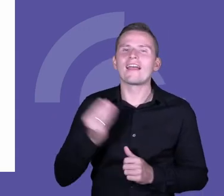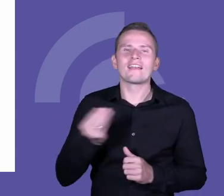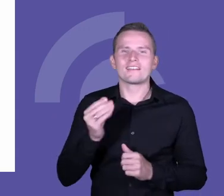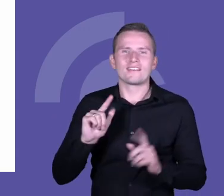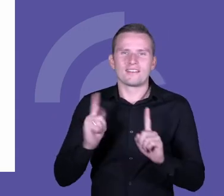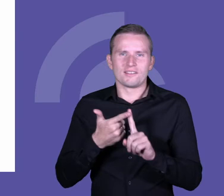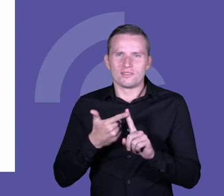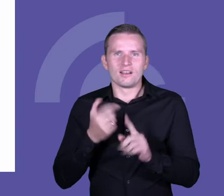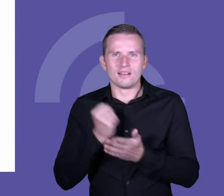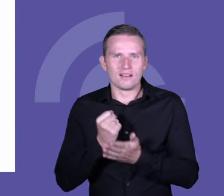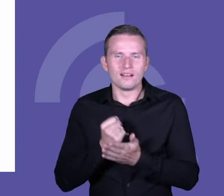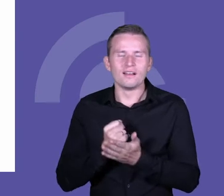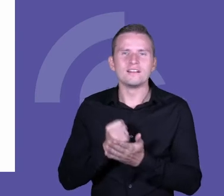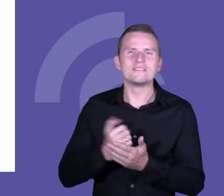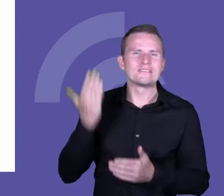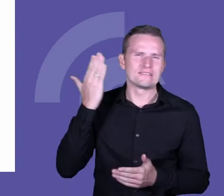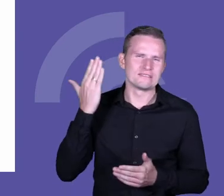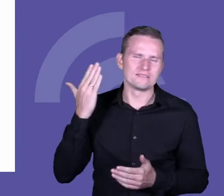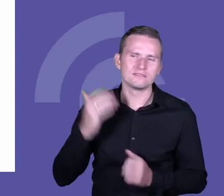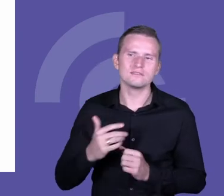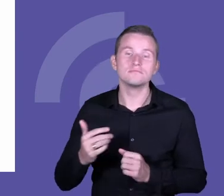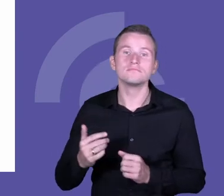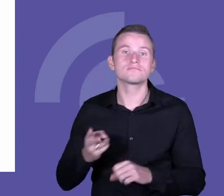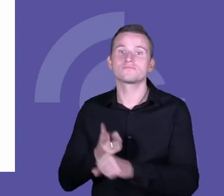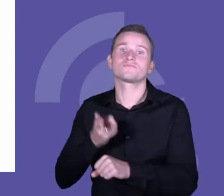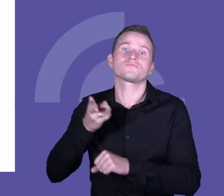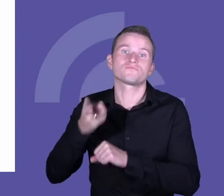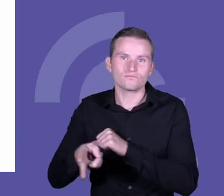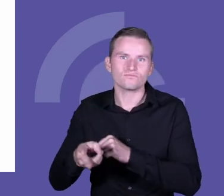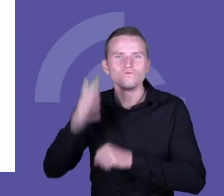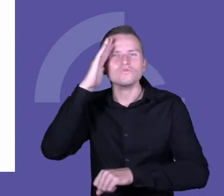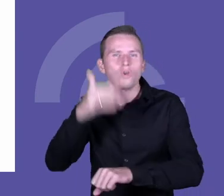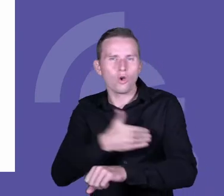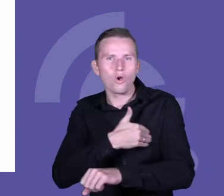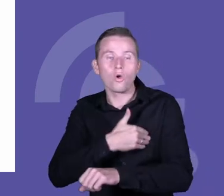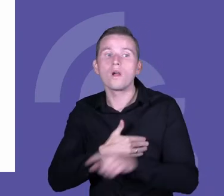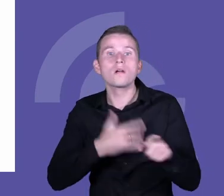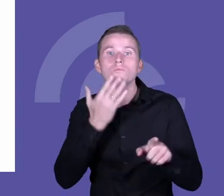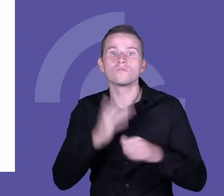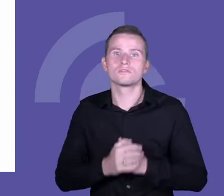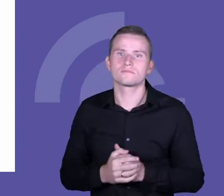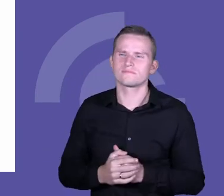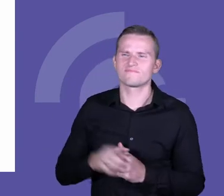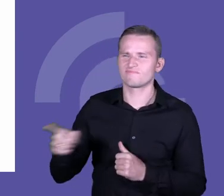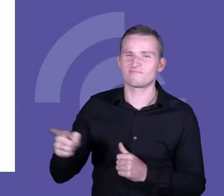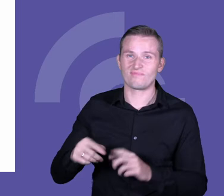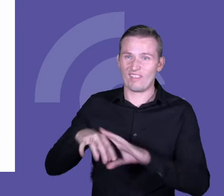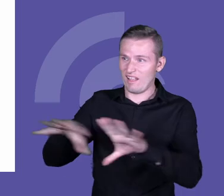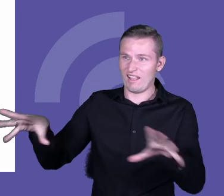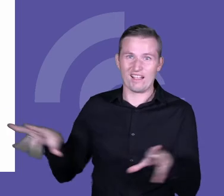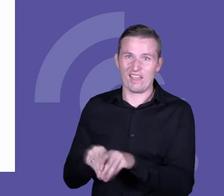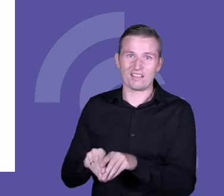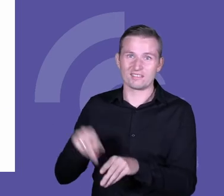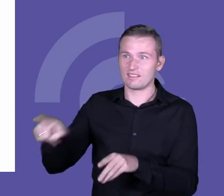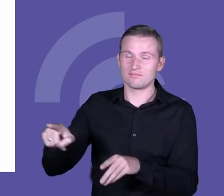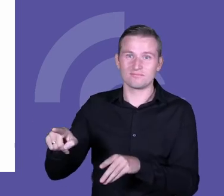Wchodzę do szkoły i słyszę, z tym gronem nie da się pracować. To jest beton. Tutaj nic